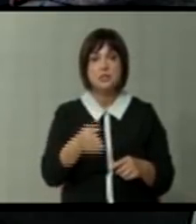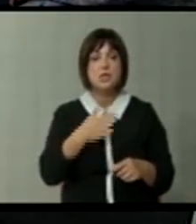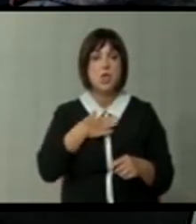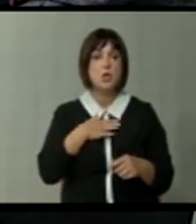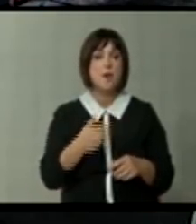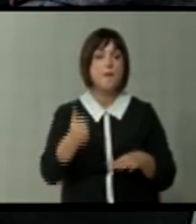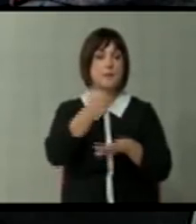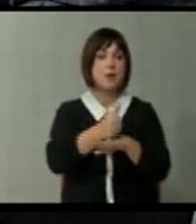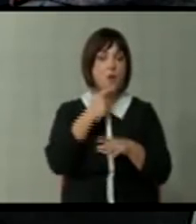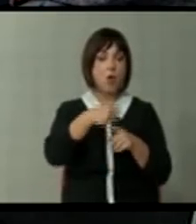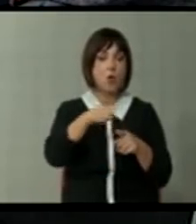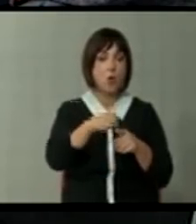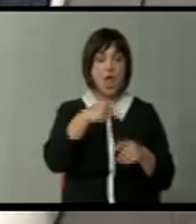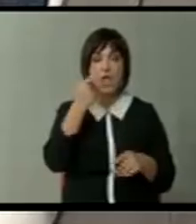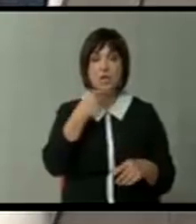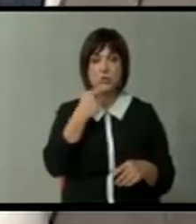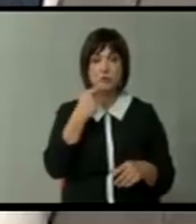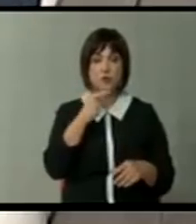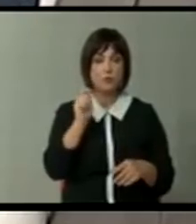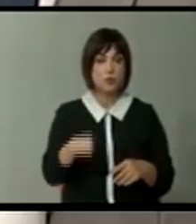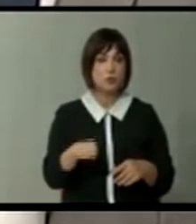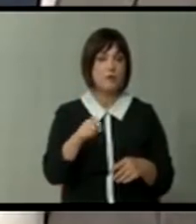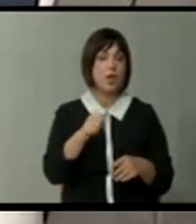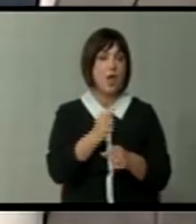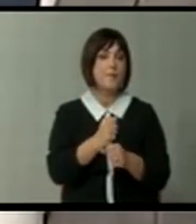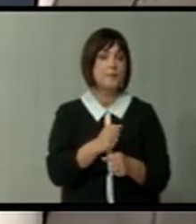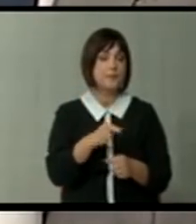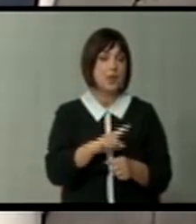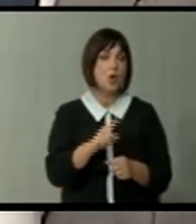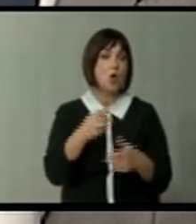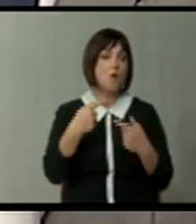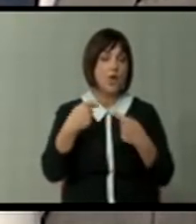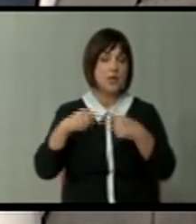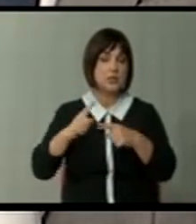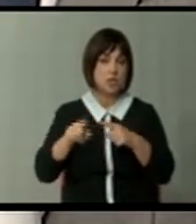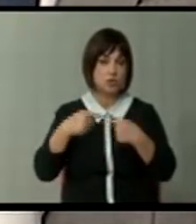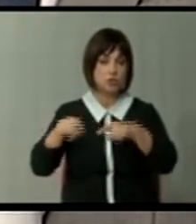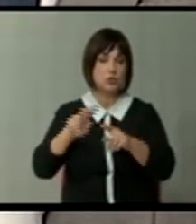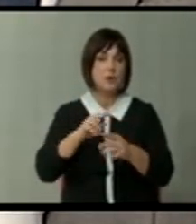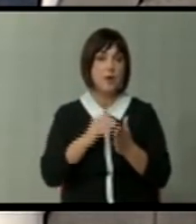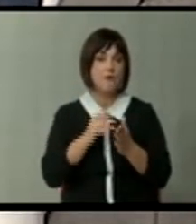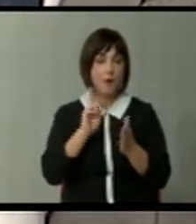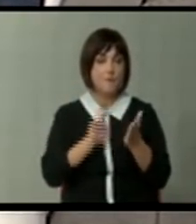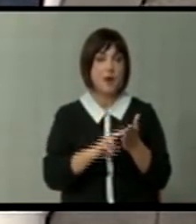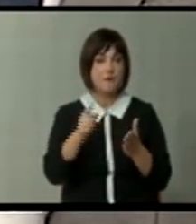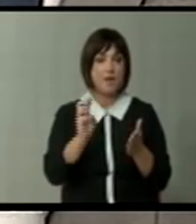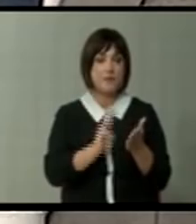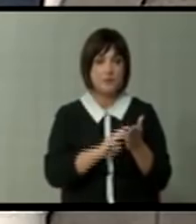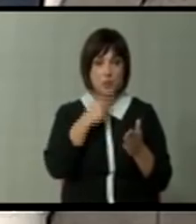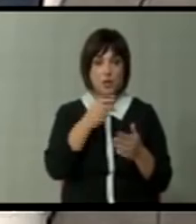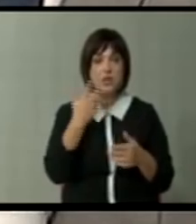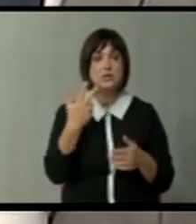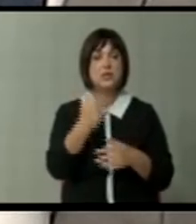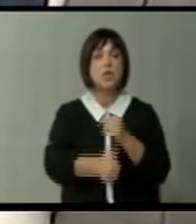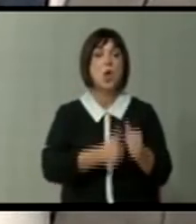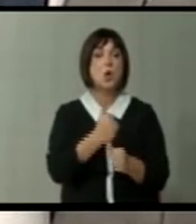јаѓаме премиерот кој што корегира изјави во студадени го судски процеси. Не, се, тоа е нештото што треба да се минувае. Во право е мерството која вели дека ние 30